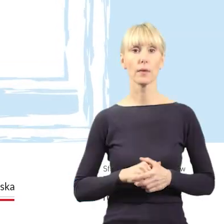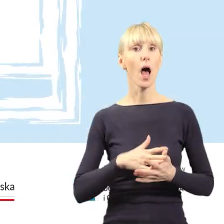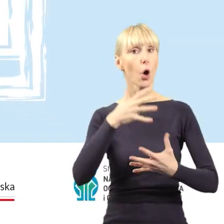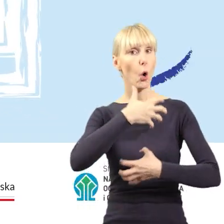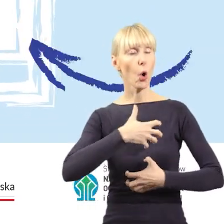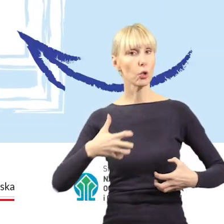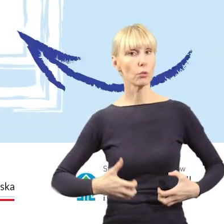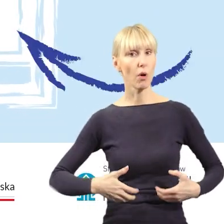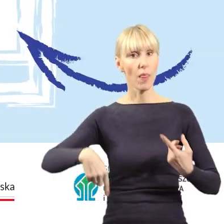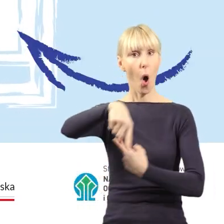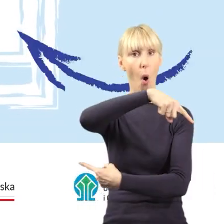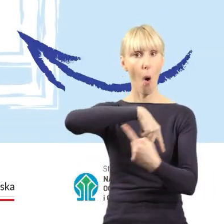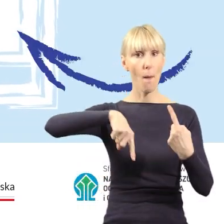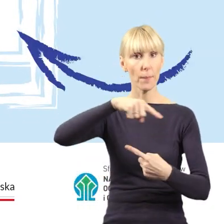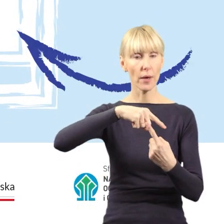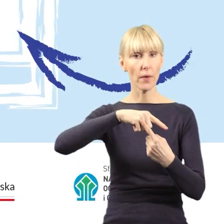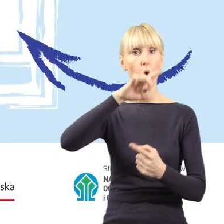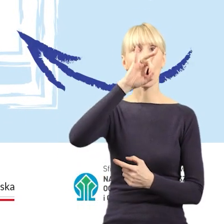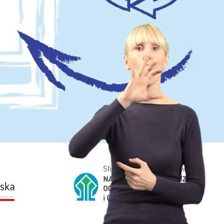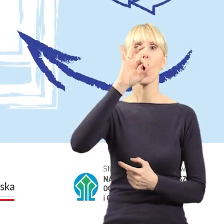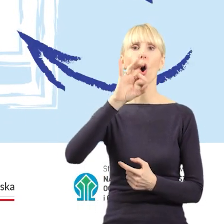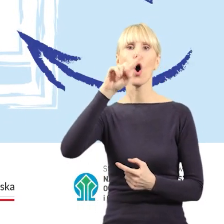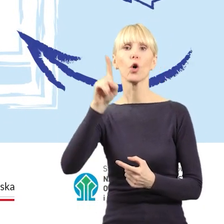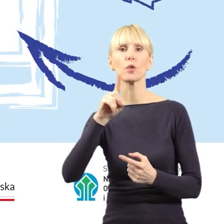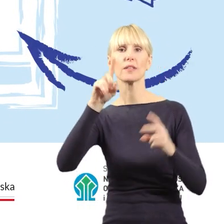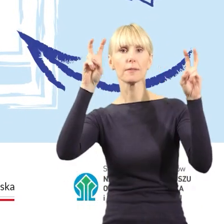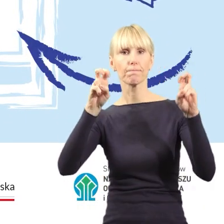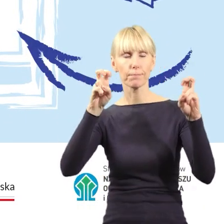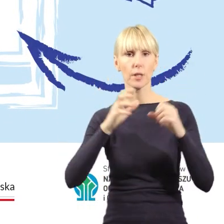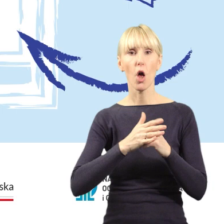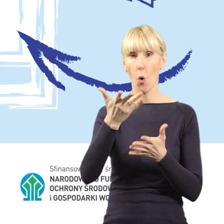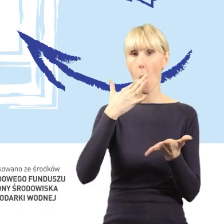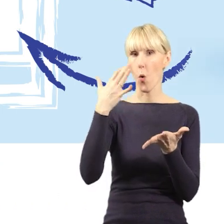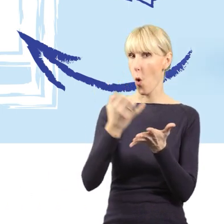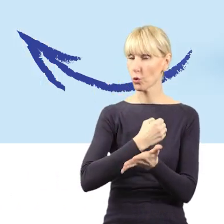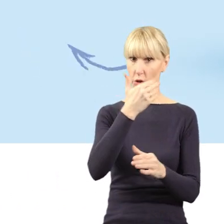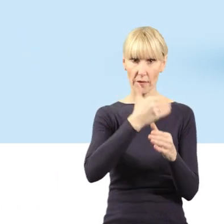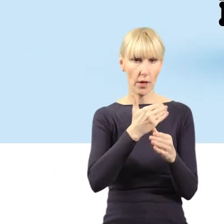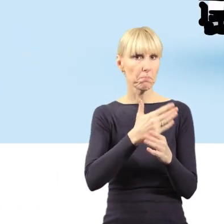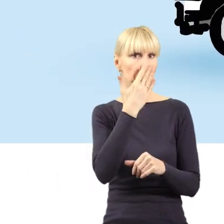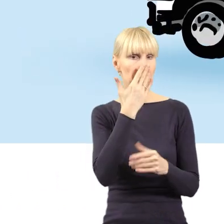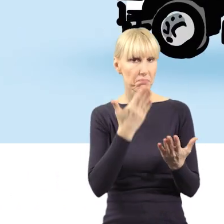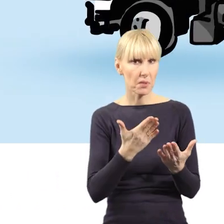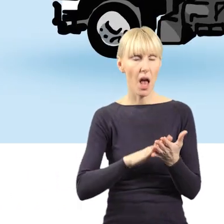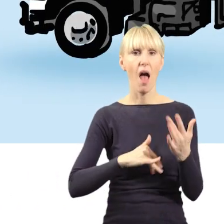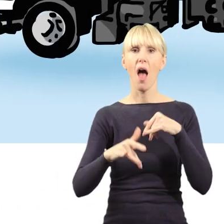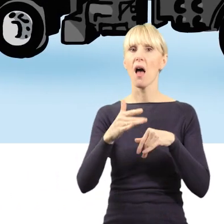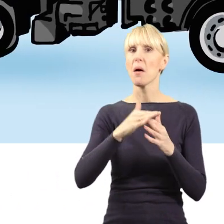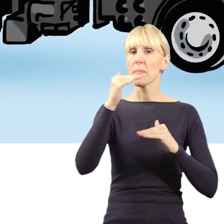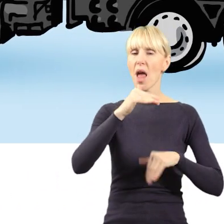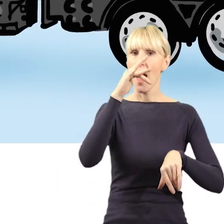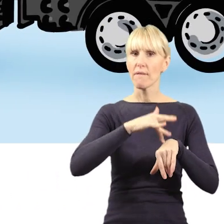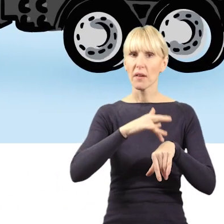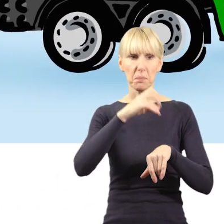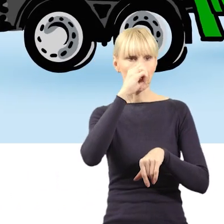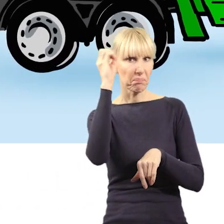Gospodarka o obiegu zamkniętym, nazywana w skrócie GOZ, przynosi wiele korzyści dla firm. Zobaczmy. W najmniej efektywnym